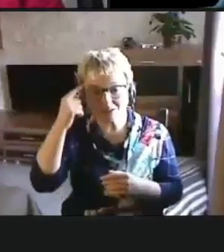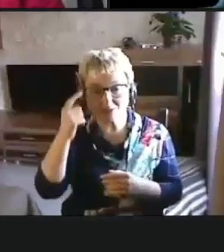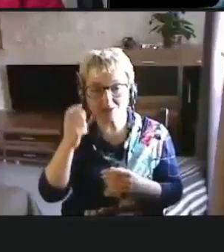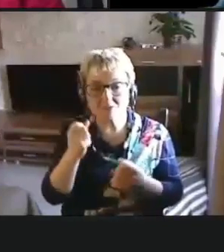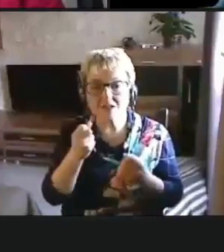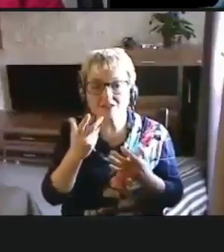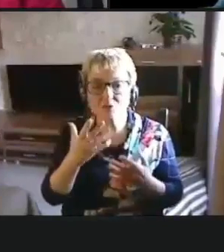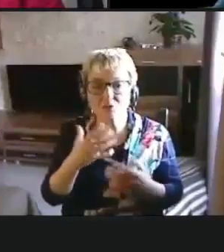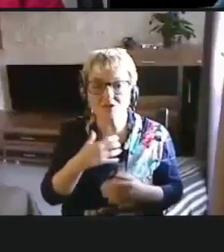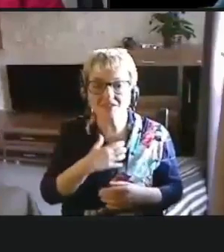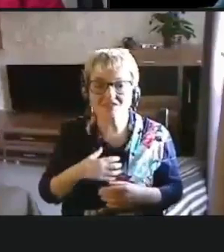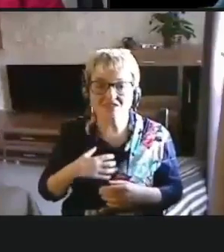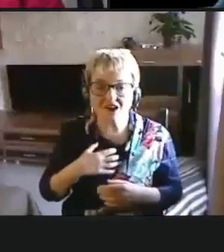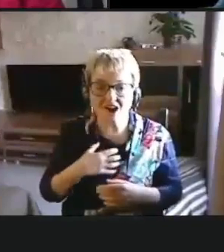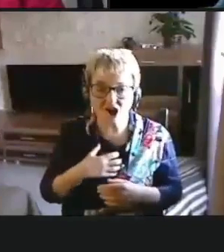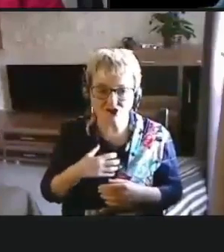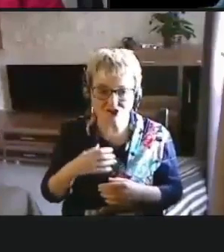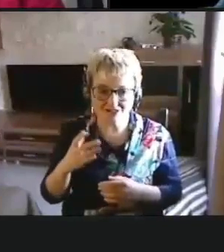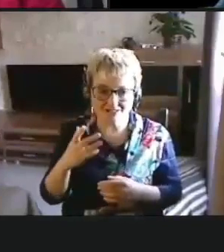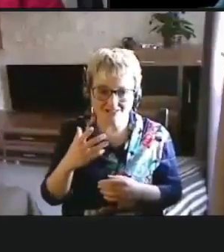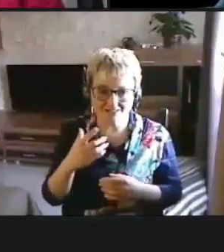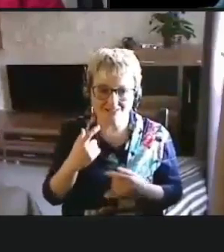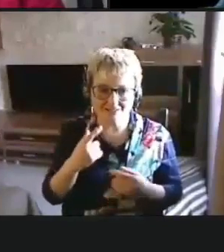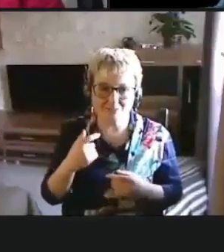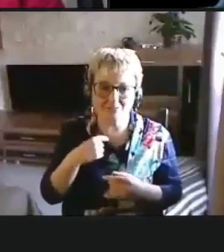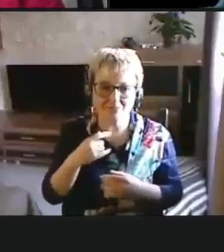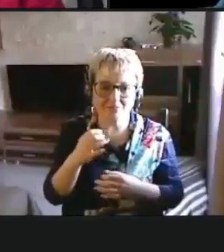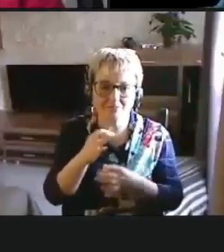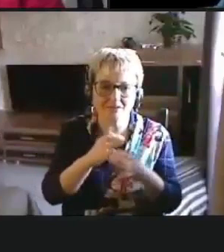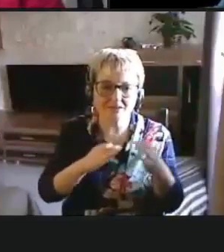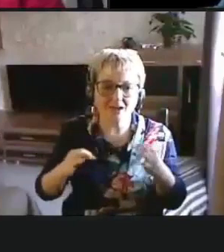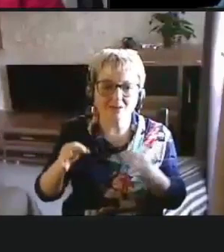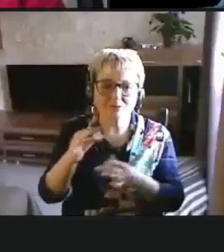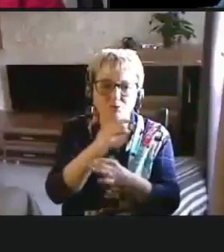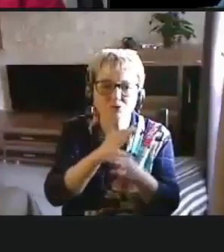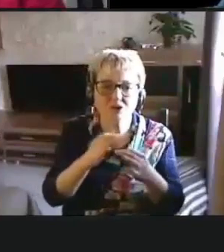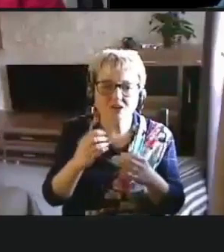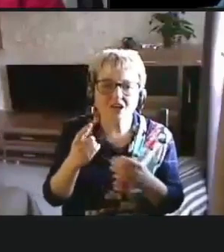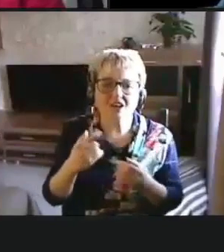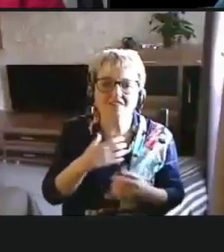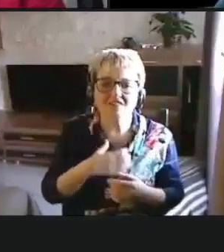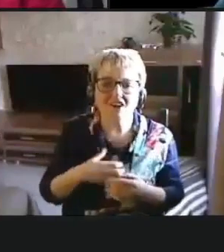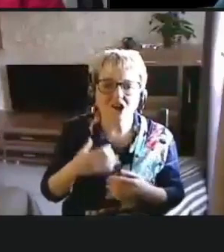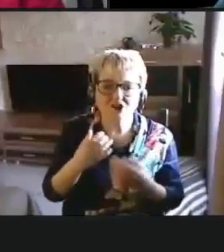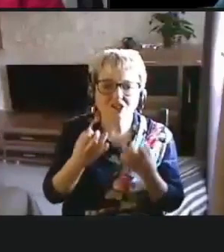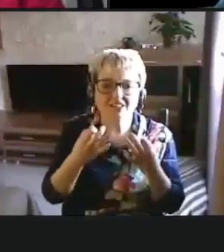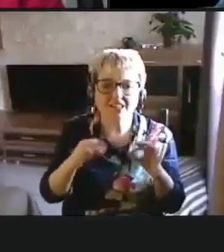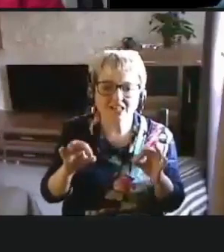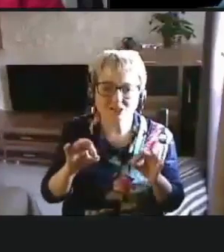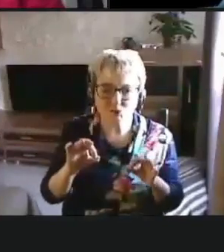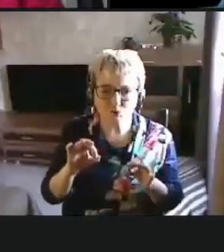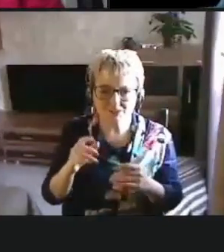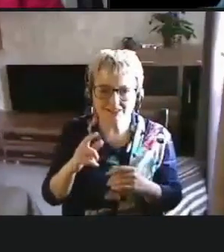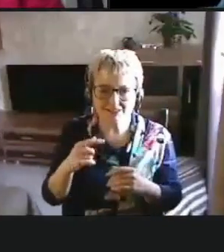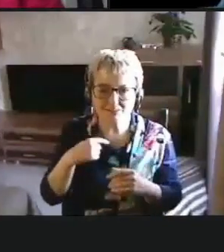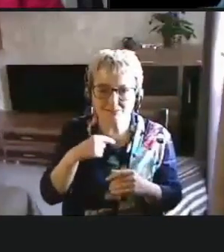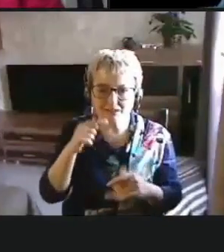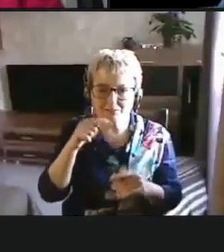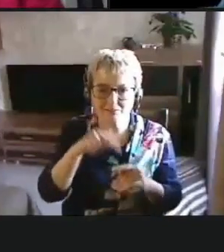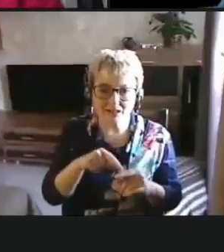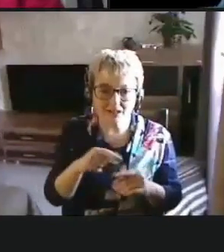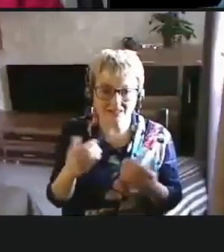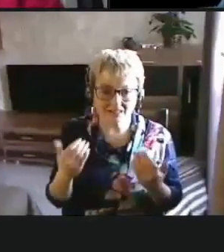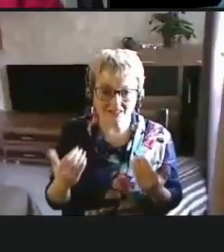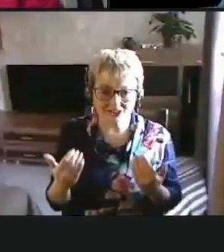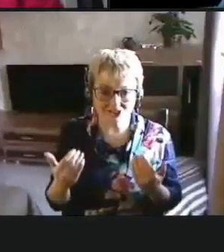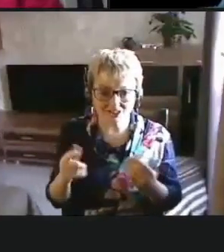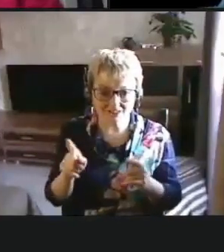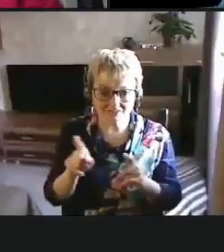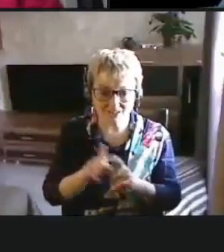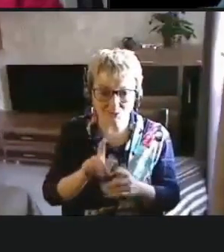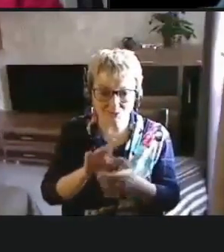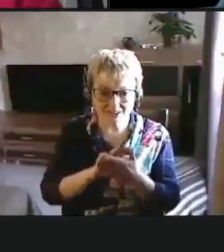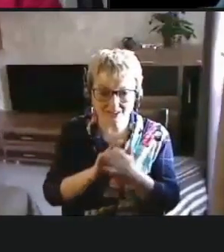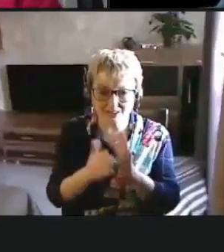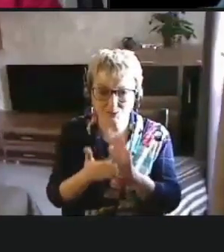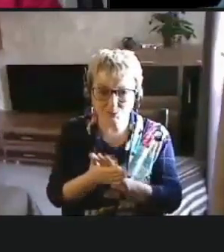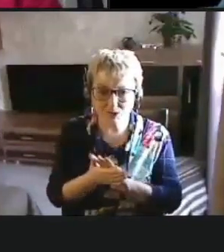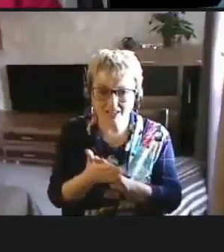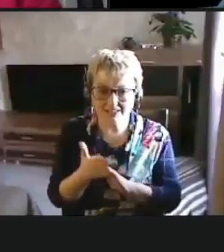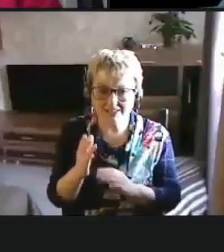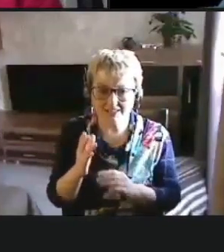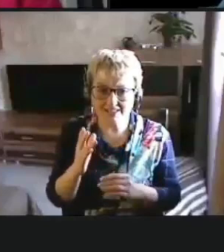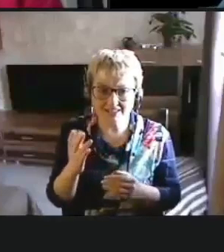важно. Мы сейчас обсуждаем, как важно делать доступность. Мы просто оказались, тем более сейчас в этой ситуации, где он